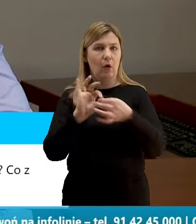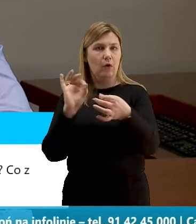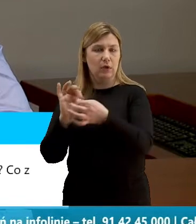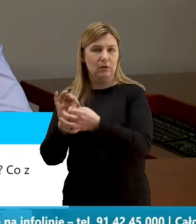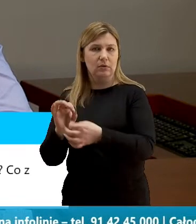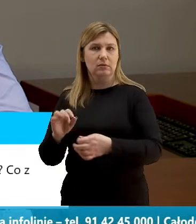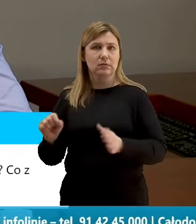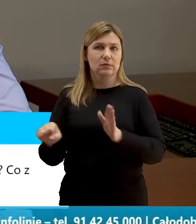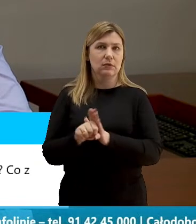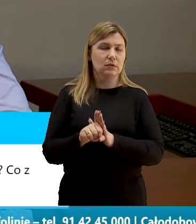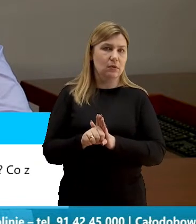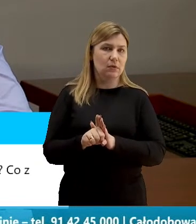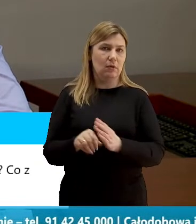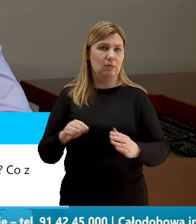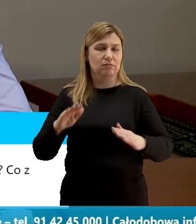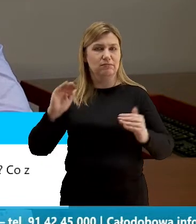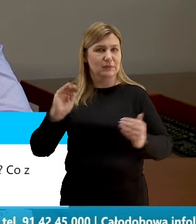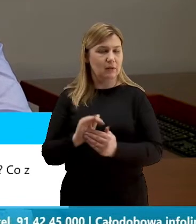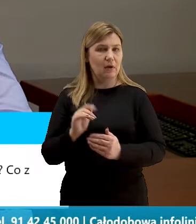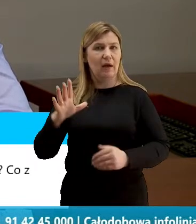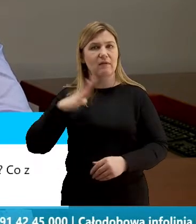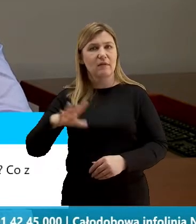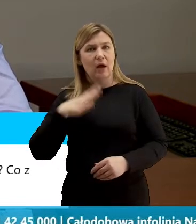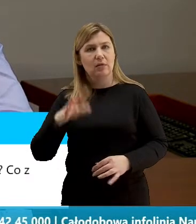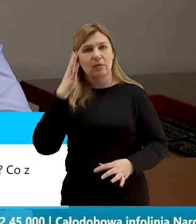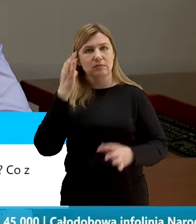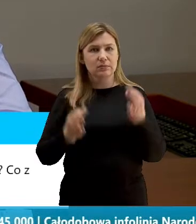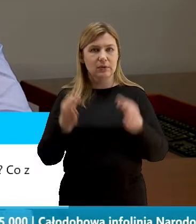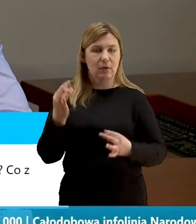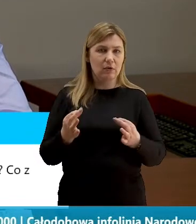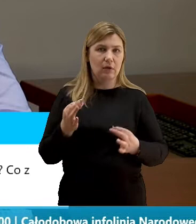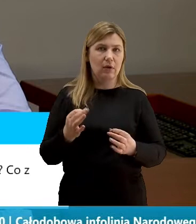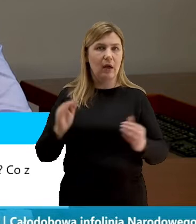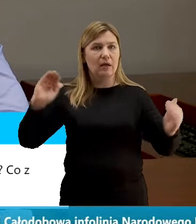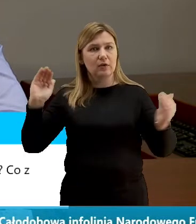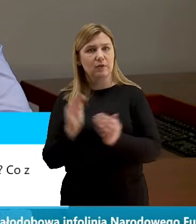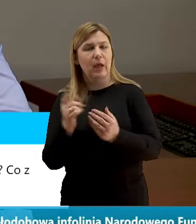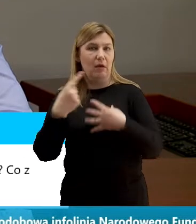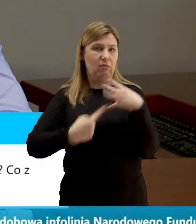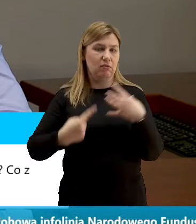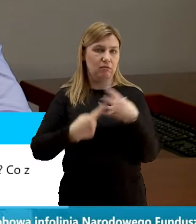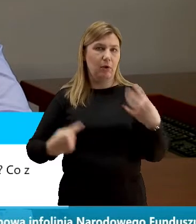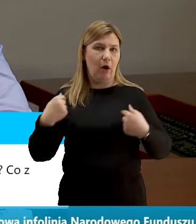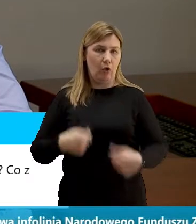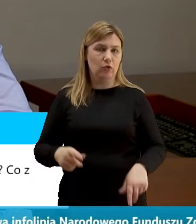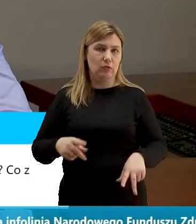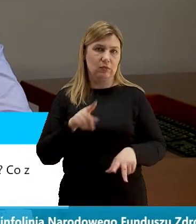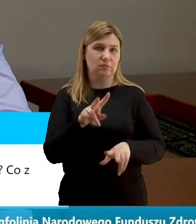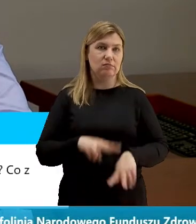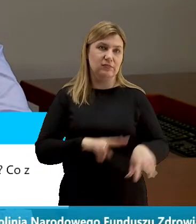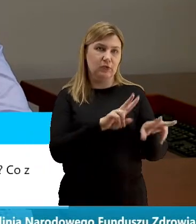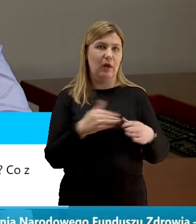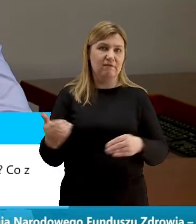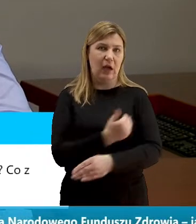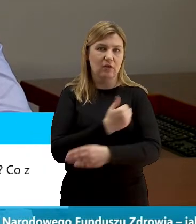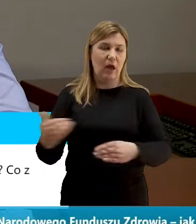minimum. Może czasem warto rozważyć zmniejszenie liczby osób uczestniczących w takim wydarzeniu. Wiem, że to jest